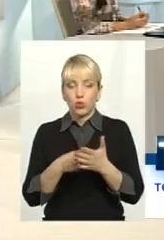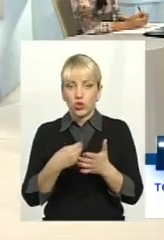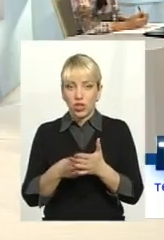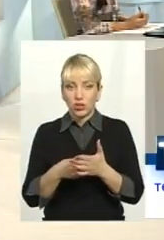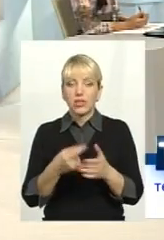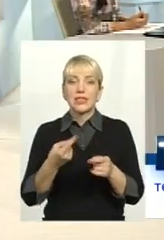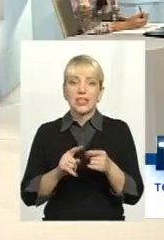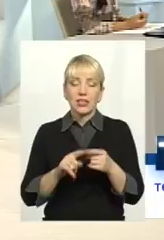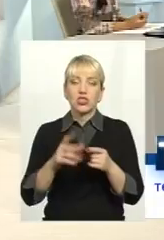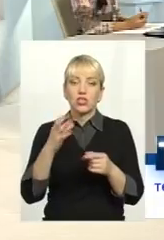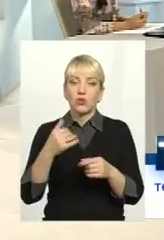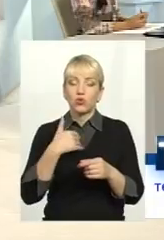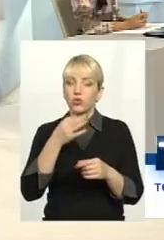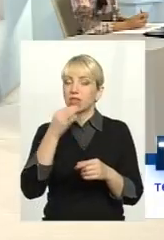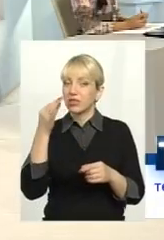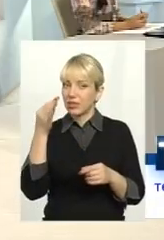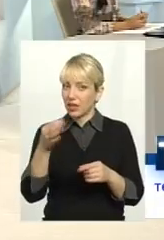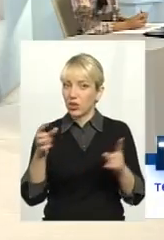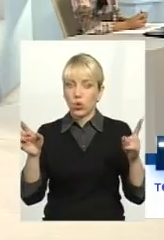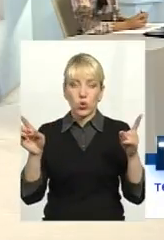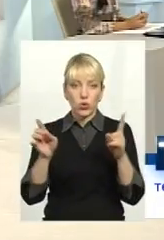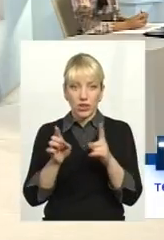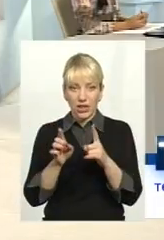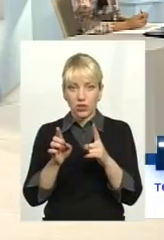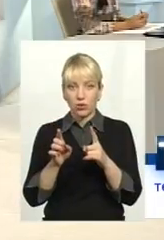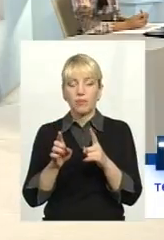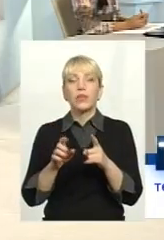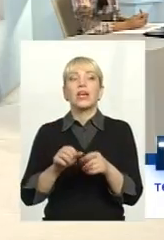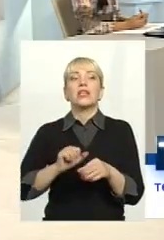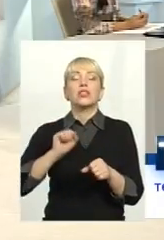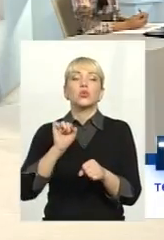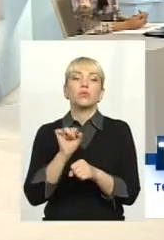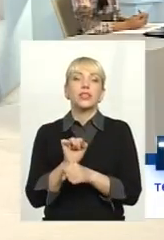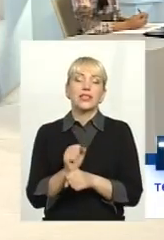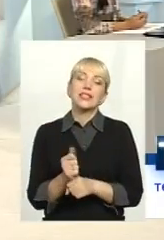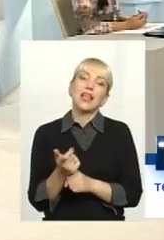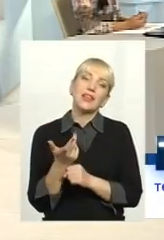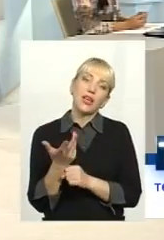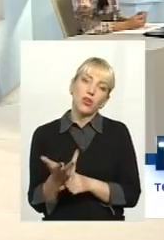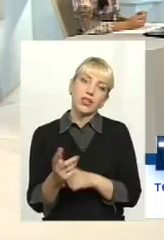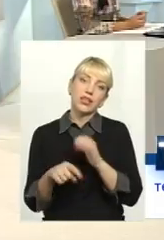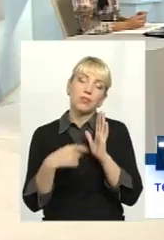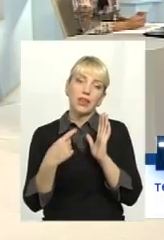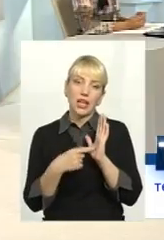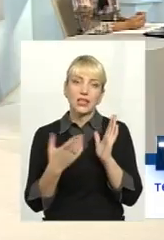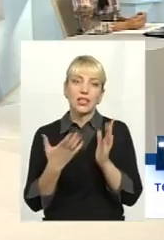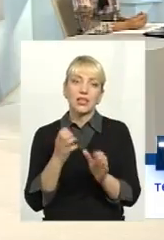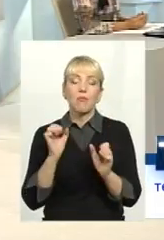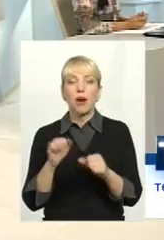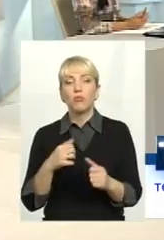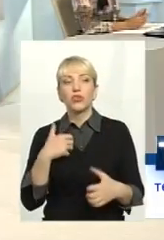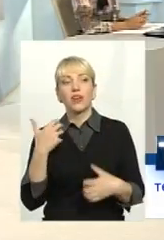таке питання, то я хотів би дуже коротенько зупинитись на декількох питаннях, які, мабуть, хвилюють